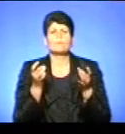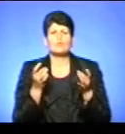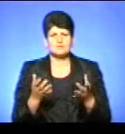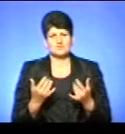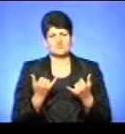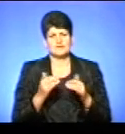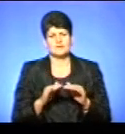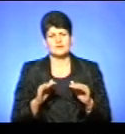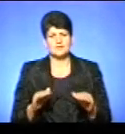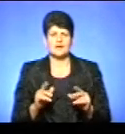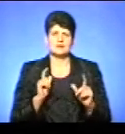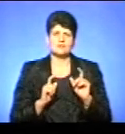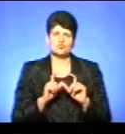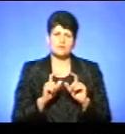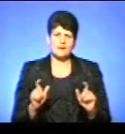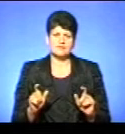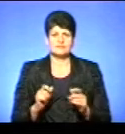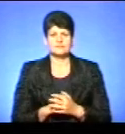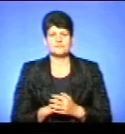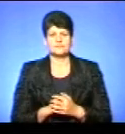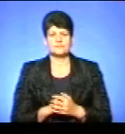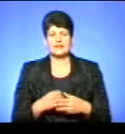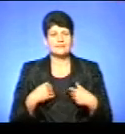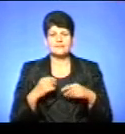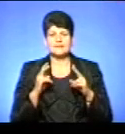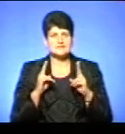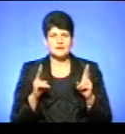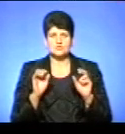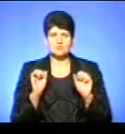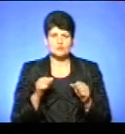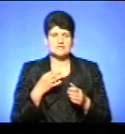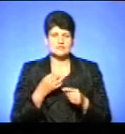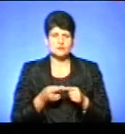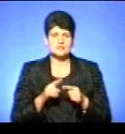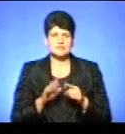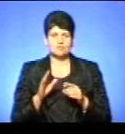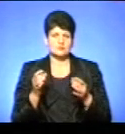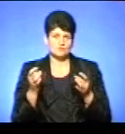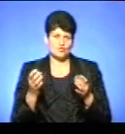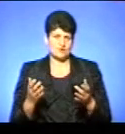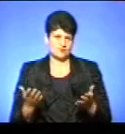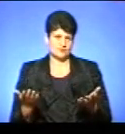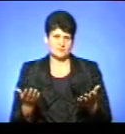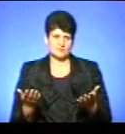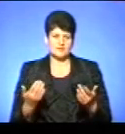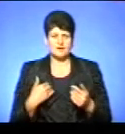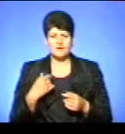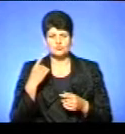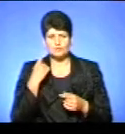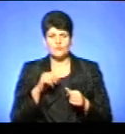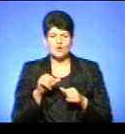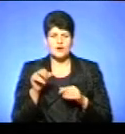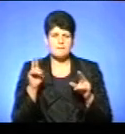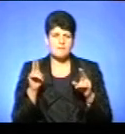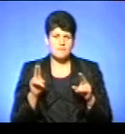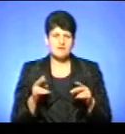учнів-вчителів, для студентів? Ну, не знаю, чи можна так сказати, що це буде спрощення. Я думаю, в деяких правилах це